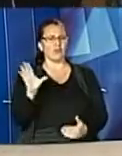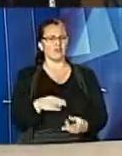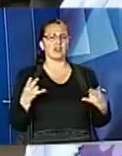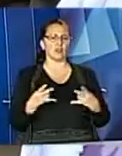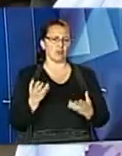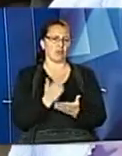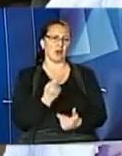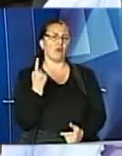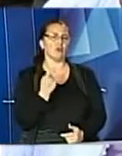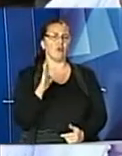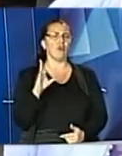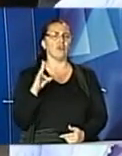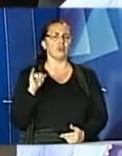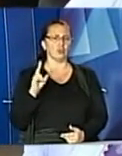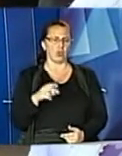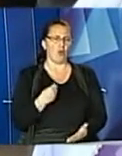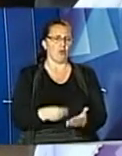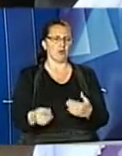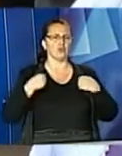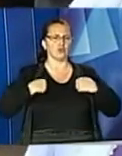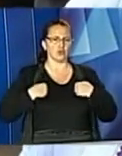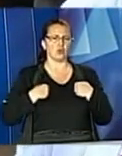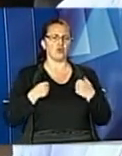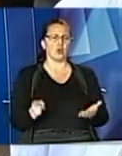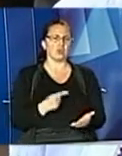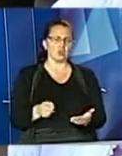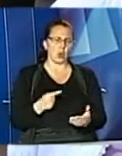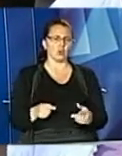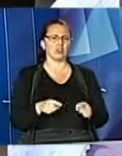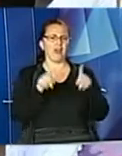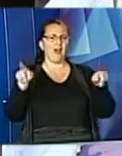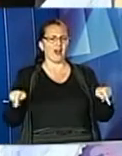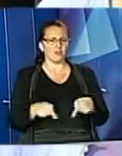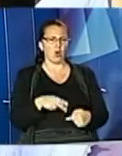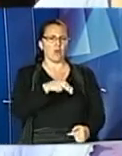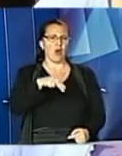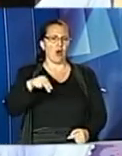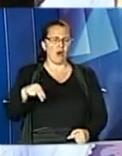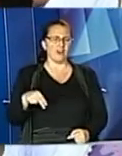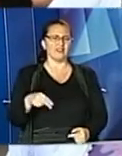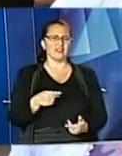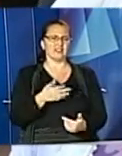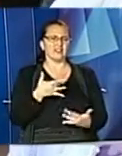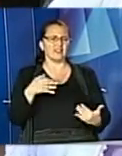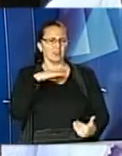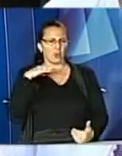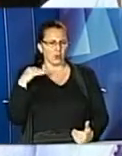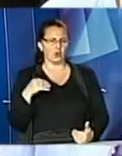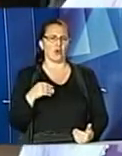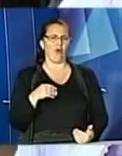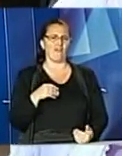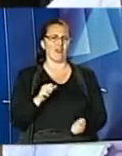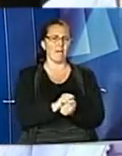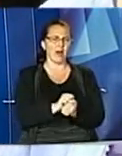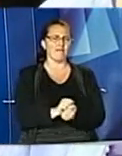внука. Що купили? Купили сумку, купили зошити, альбоми, олівці, ручки, кольоровий папір.